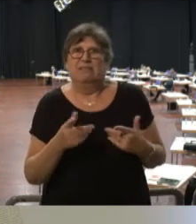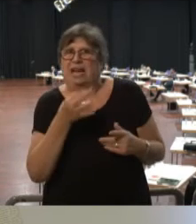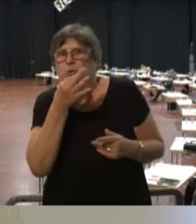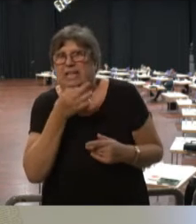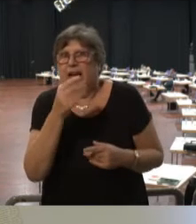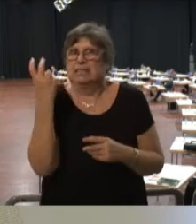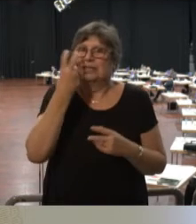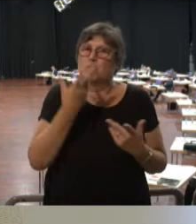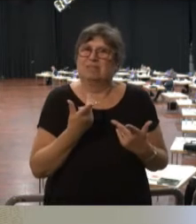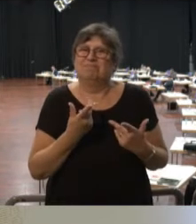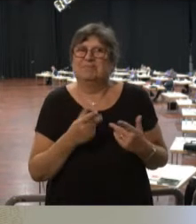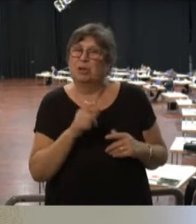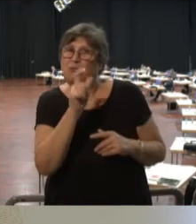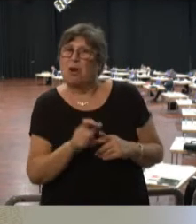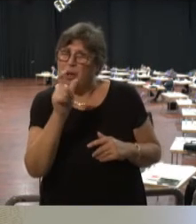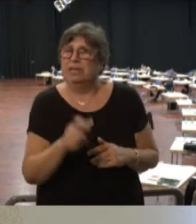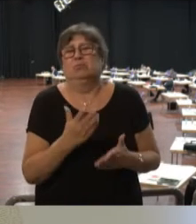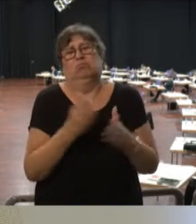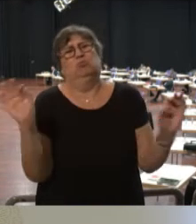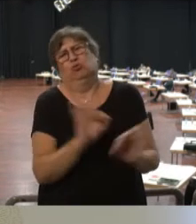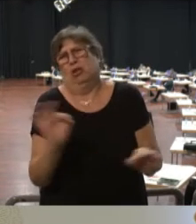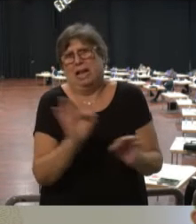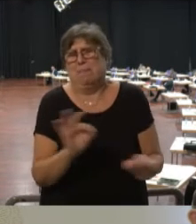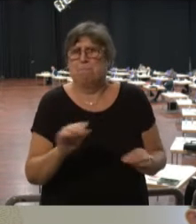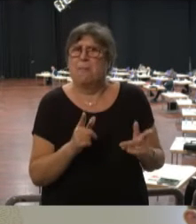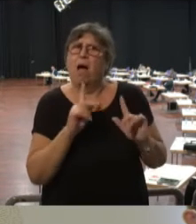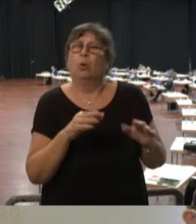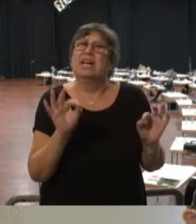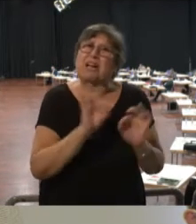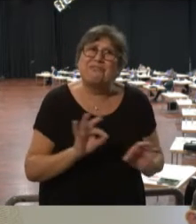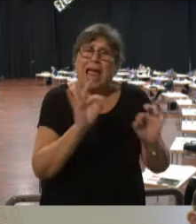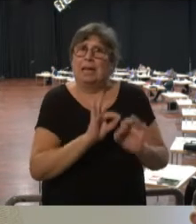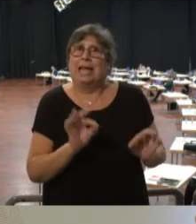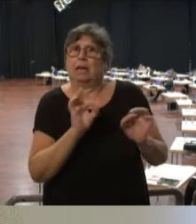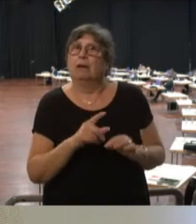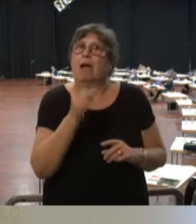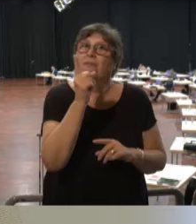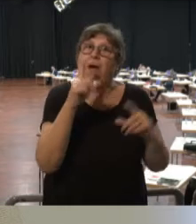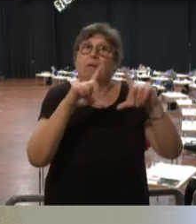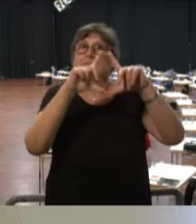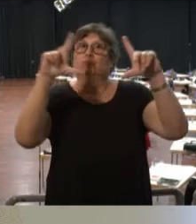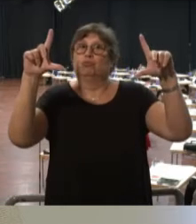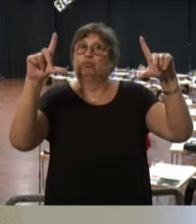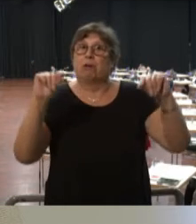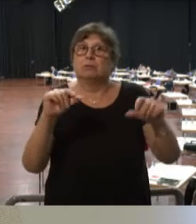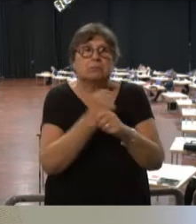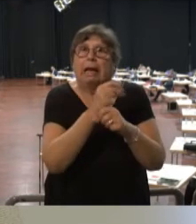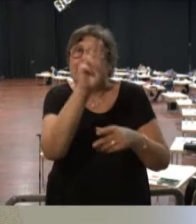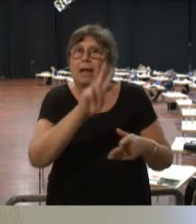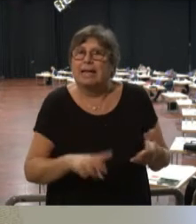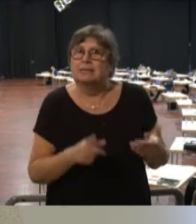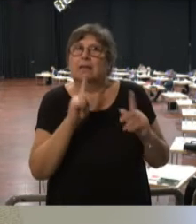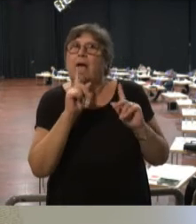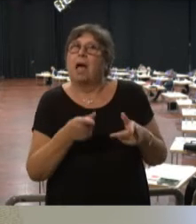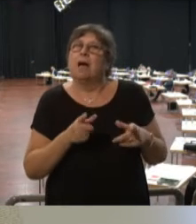Das ist also schon erniedrigend für die Personen selber, auch gefährlich, wenn sie Warnschilder nicht lesen können. Aber für die gesamte Gesellschaft